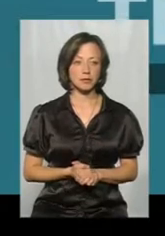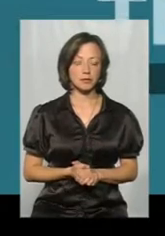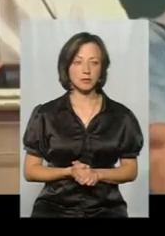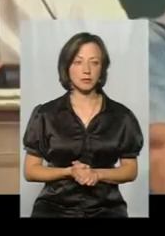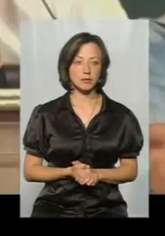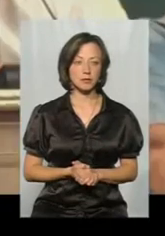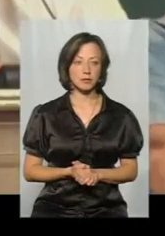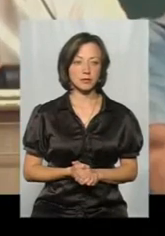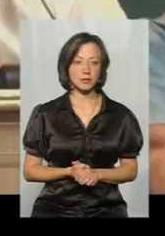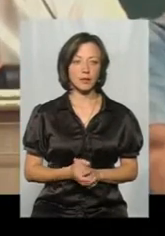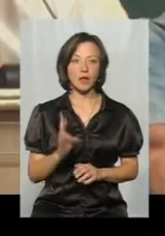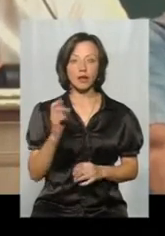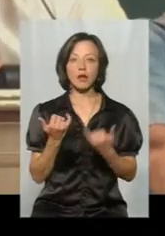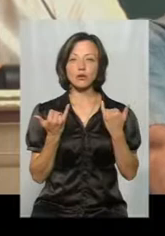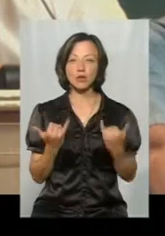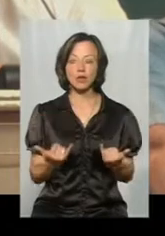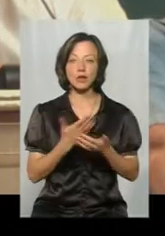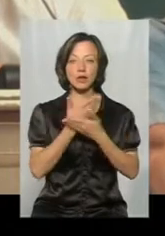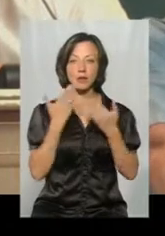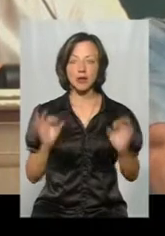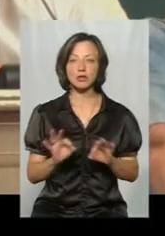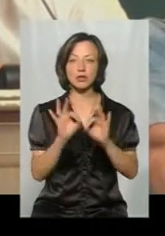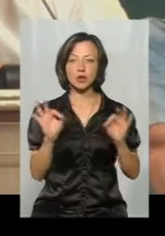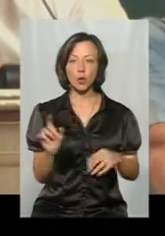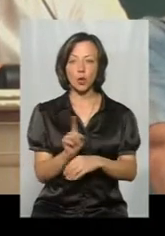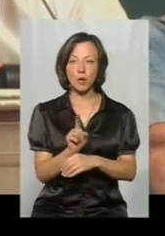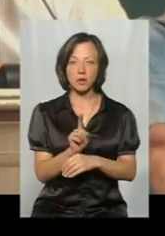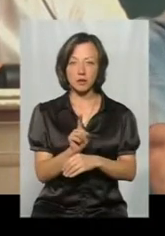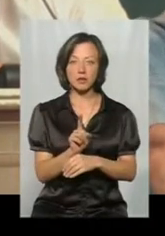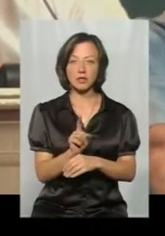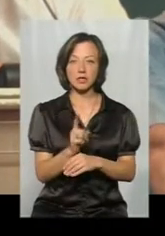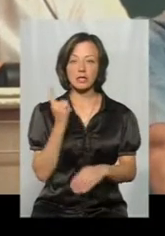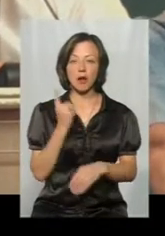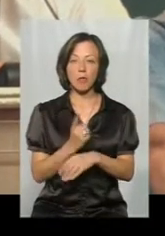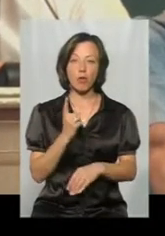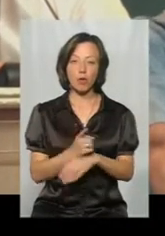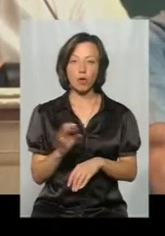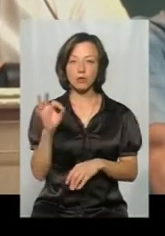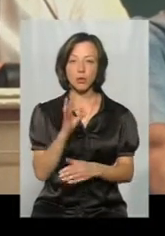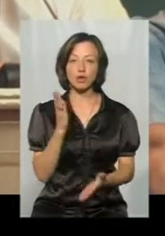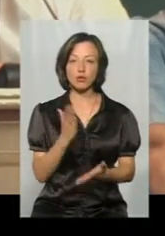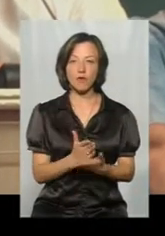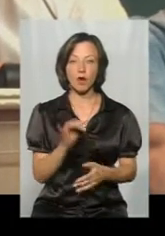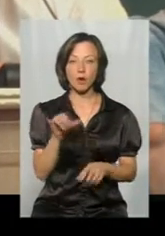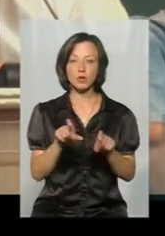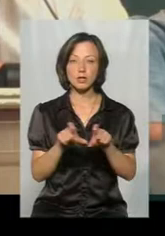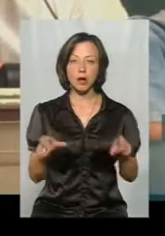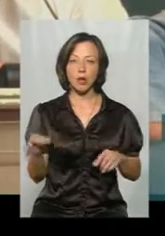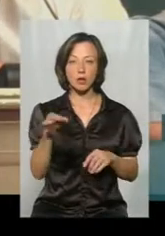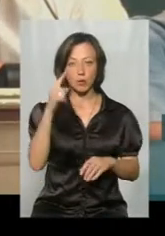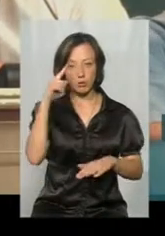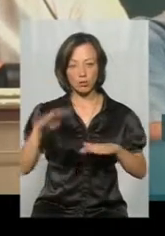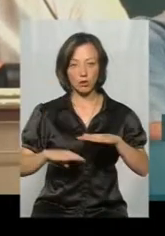На сьогодні немає жодної нормативної заборони стосовно існування у закладі обласного